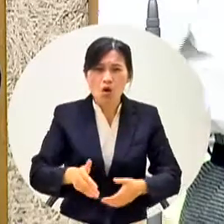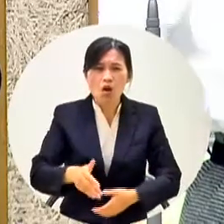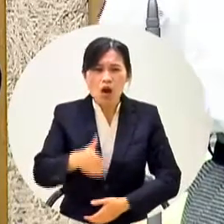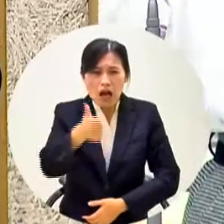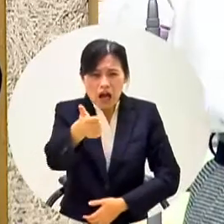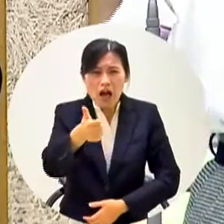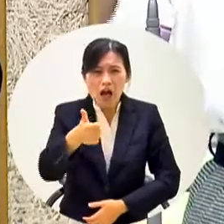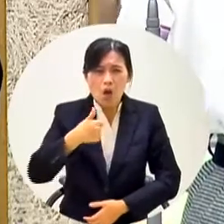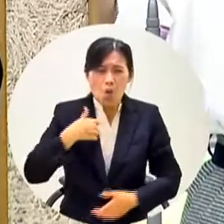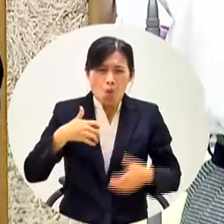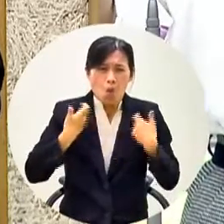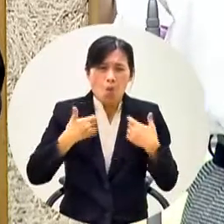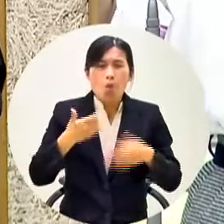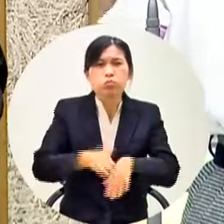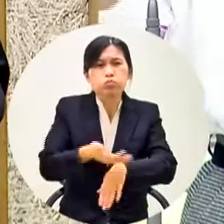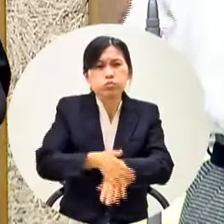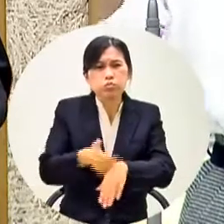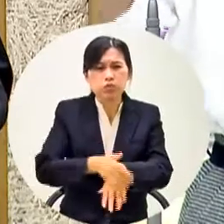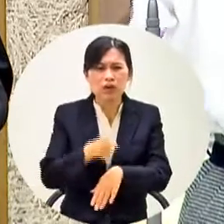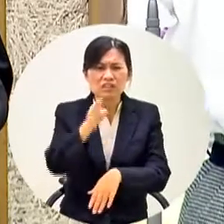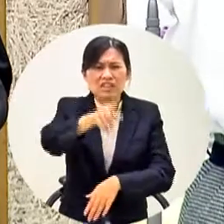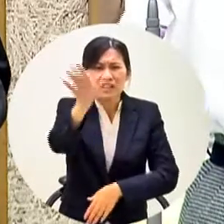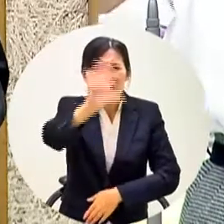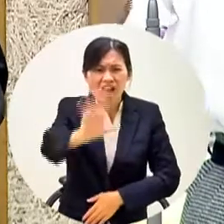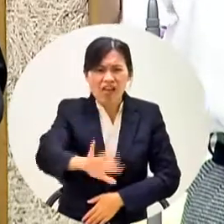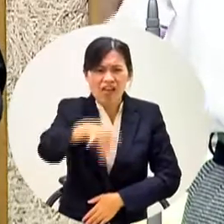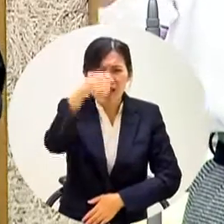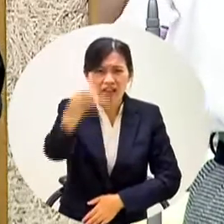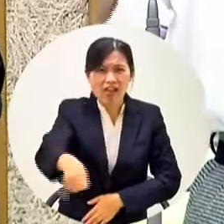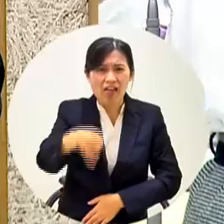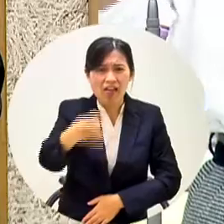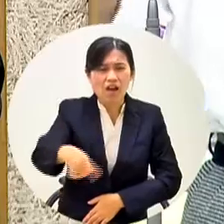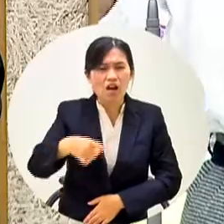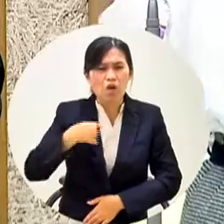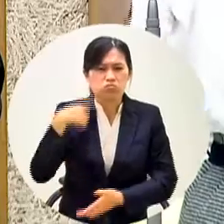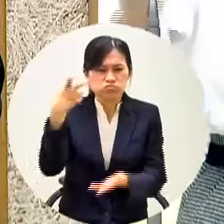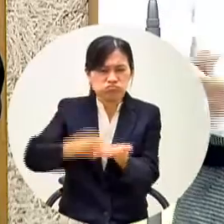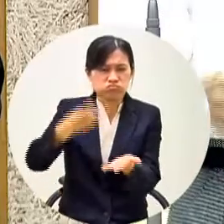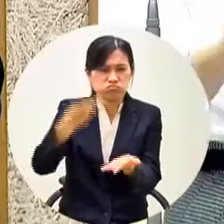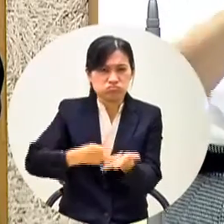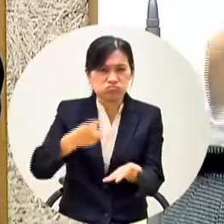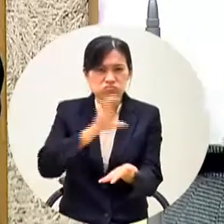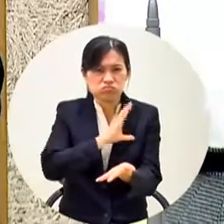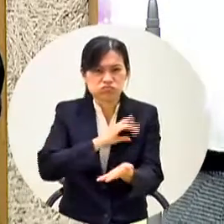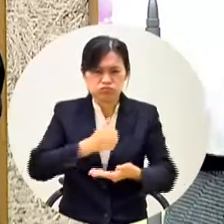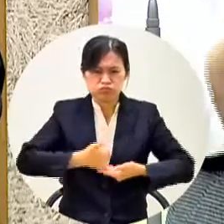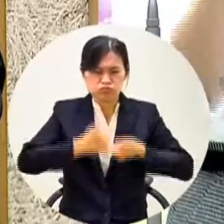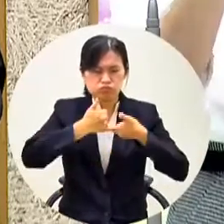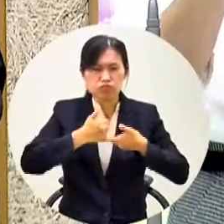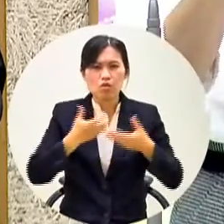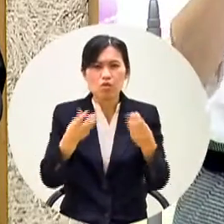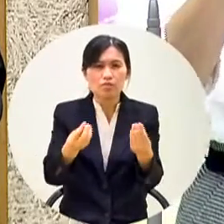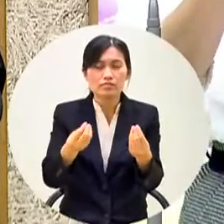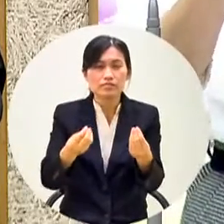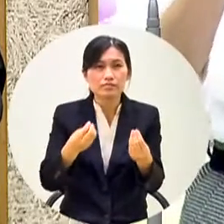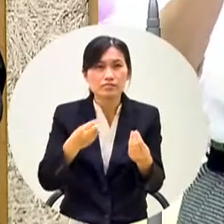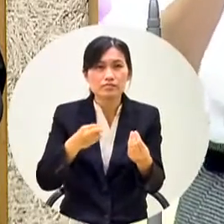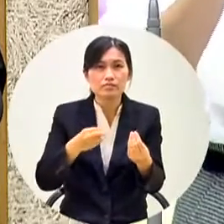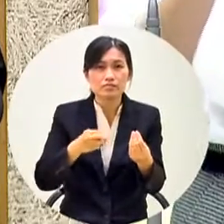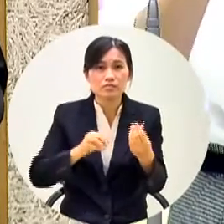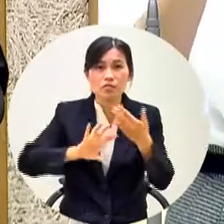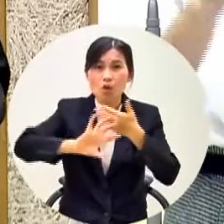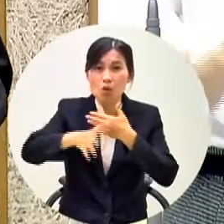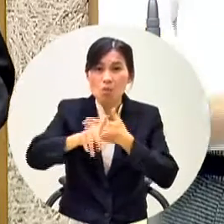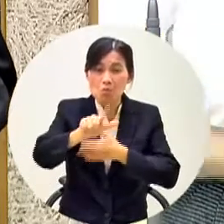那麼激動就是因為你們態度不好所以我們才會嚴格的監督說你們這樣不尊重議會外籍教